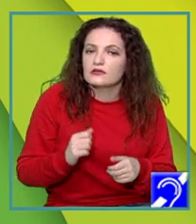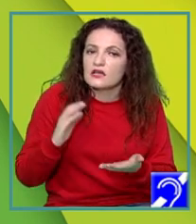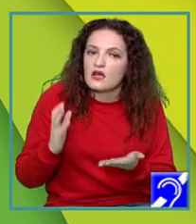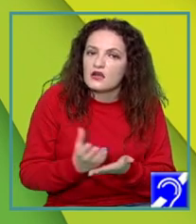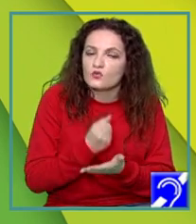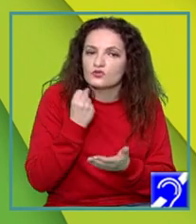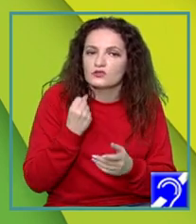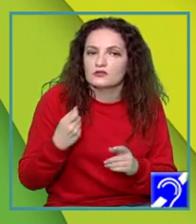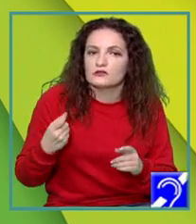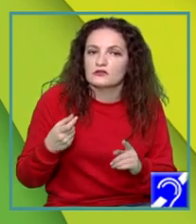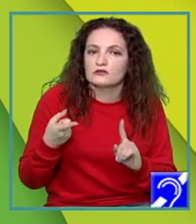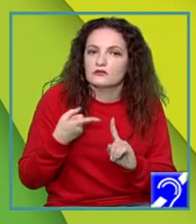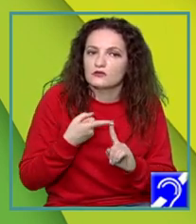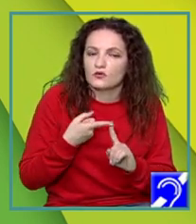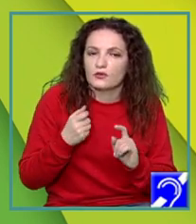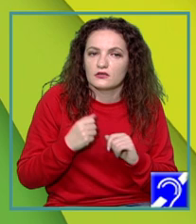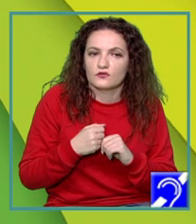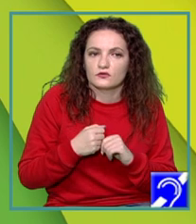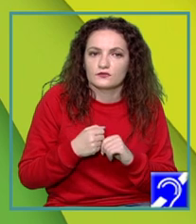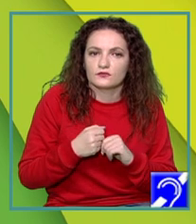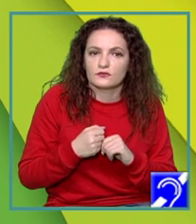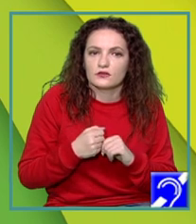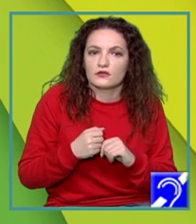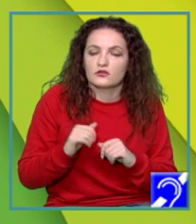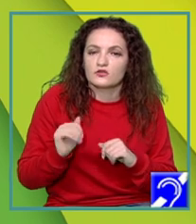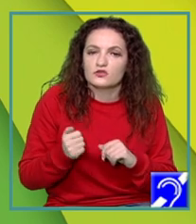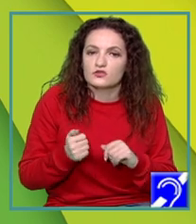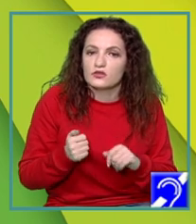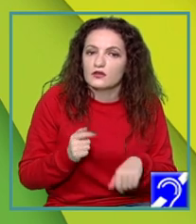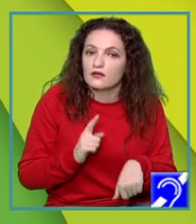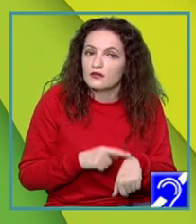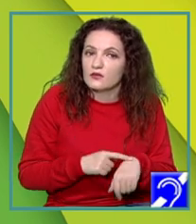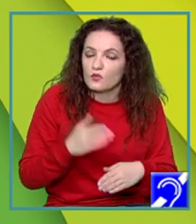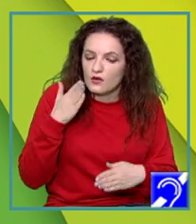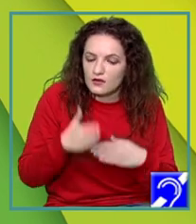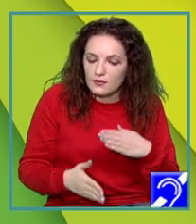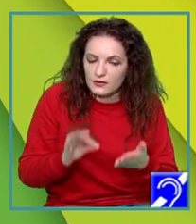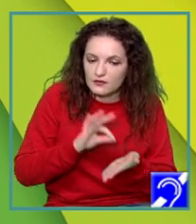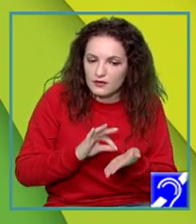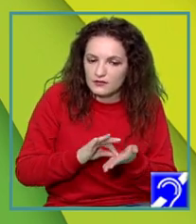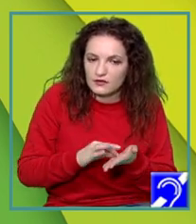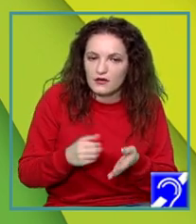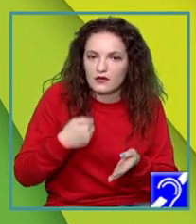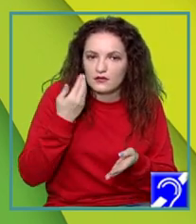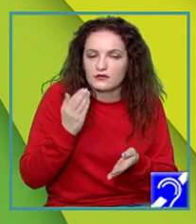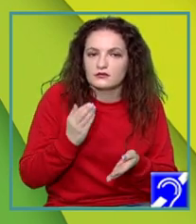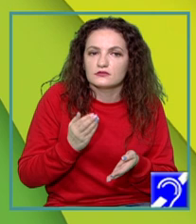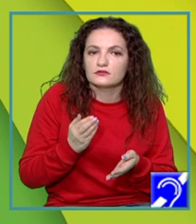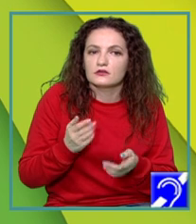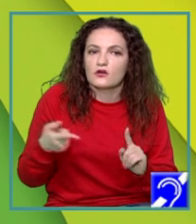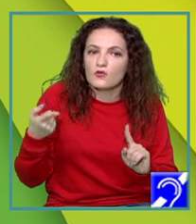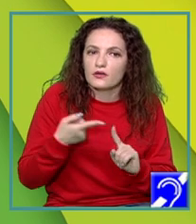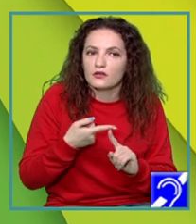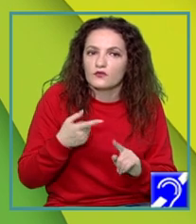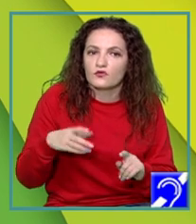dus la îndeplinire. Și de asemenea vreau să trece și termenul limită, data până la care acel obiectiv trebuie